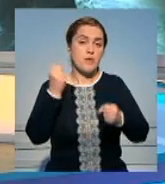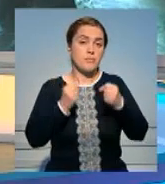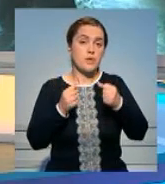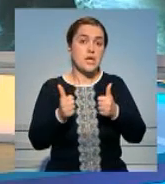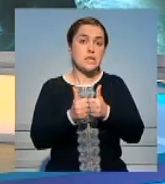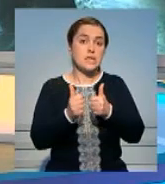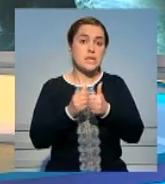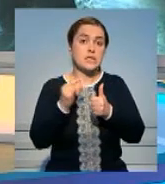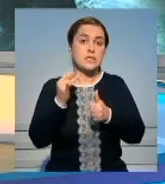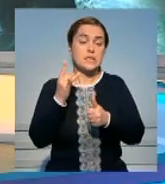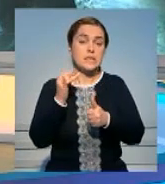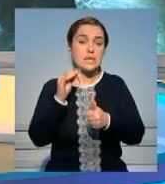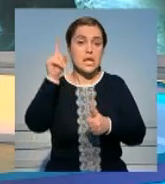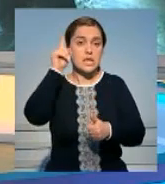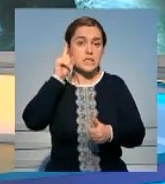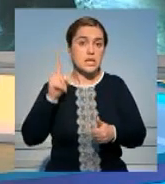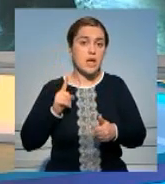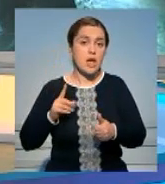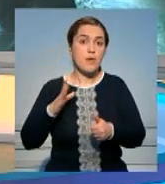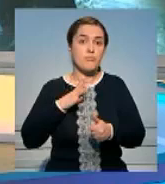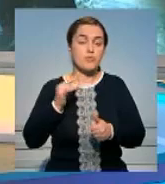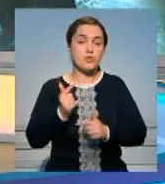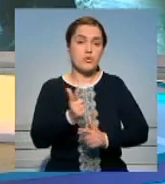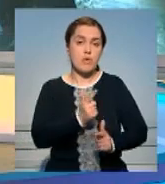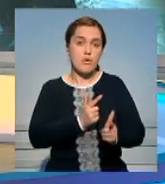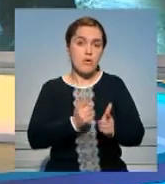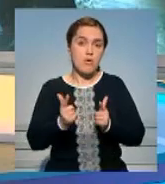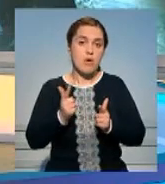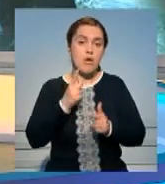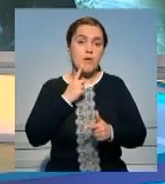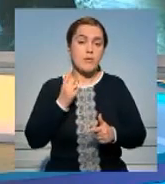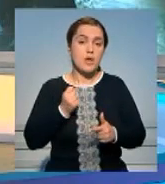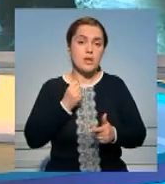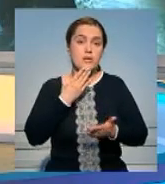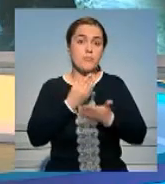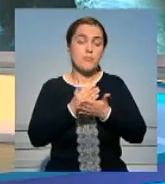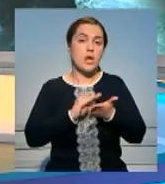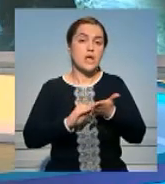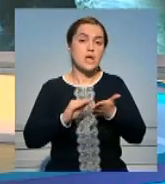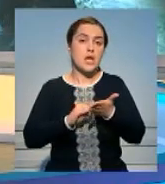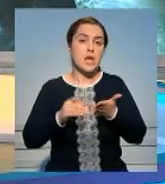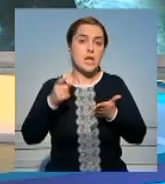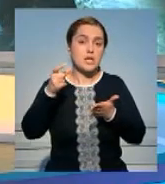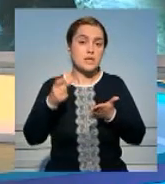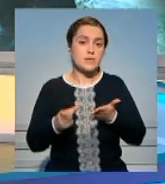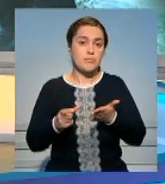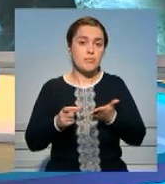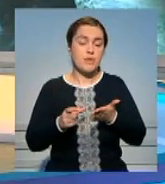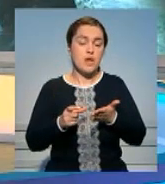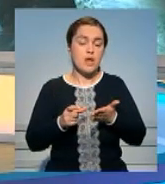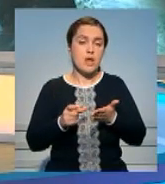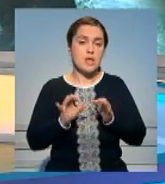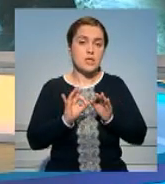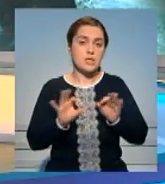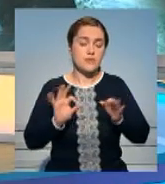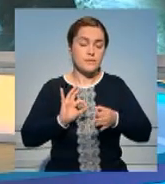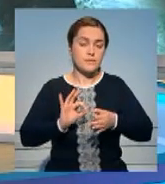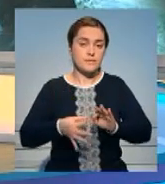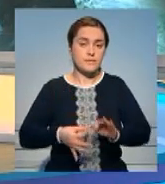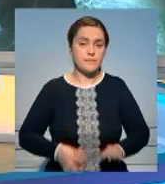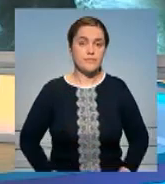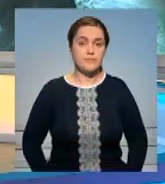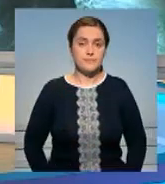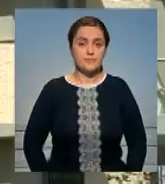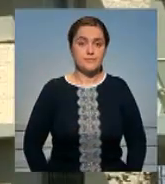соседнего Сирии Израиля была переведена в повышенную боевую готовность. Наш собственный корреспондент в Израиле Сергей Услендер следит за